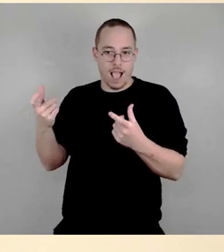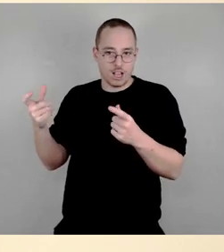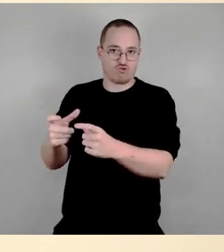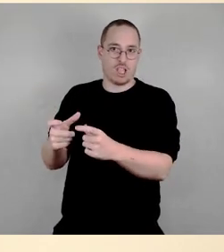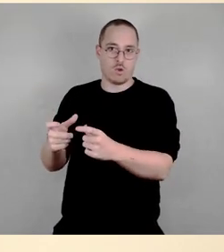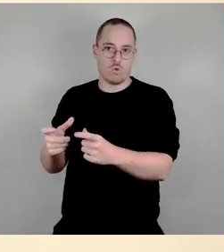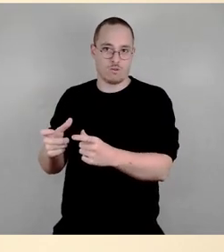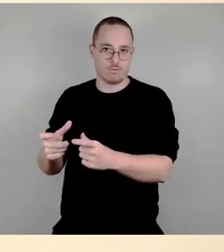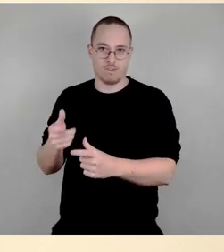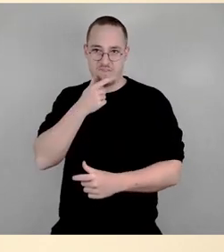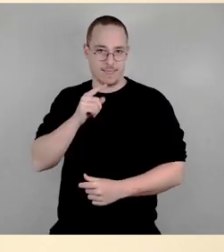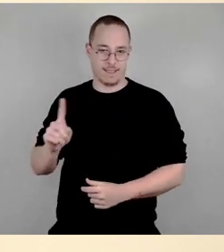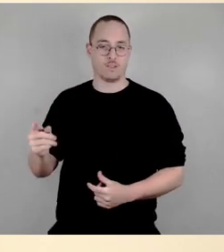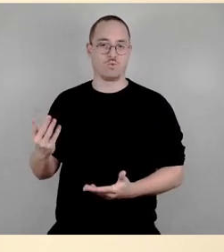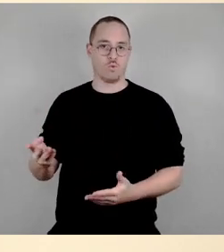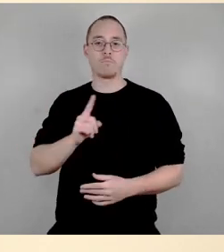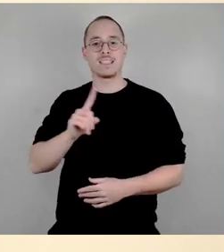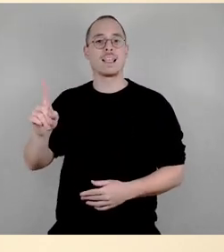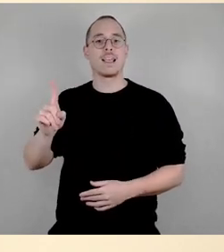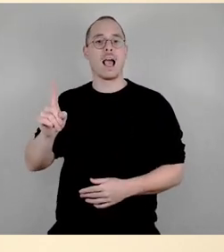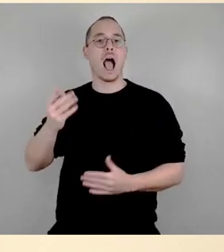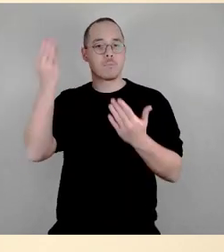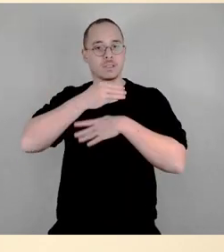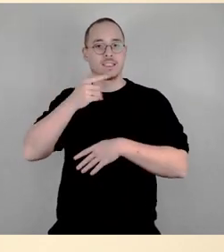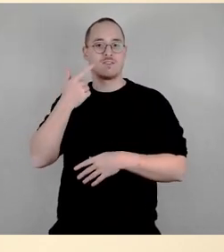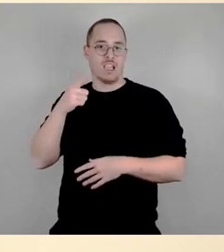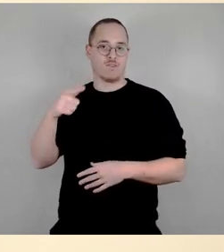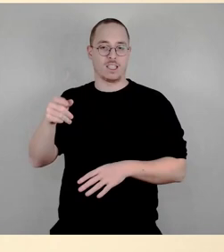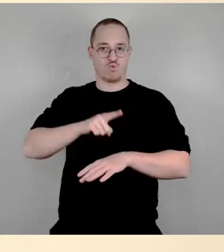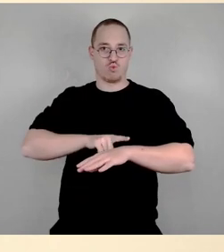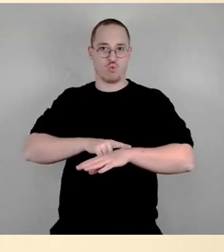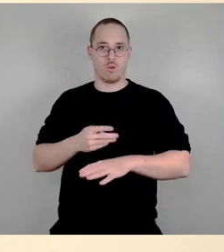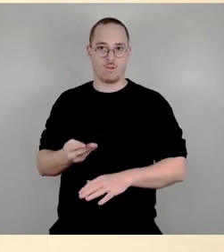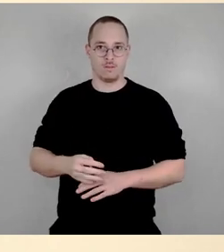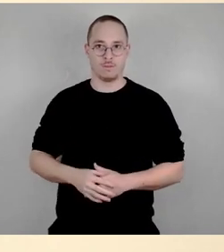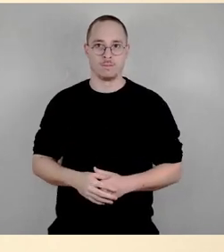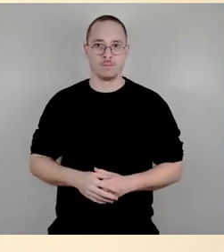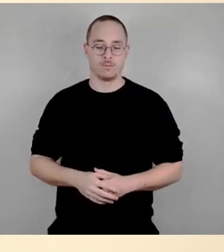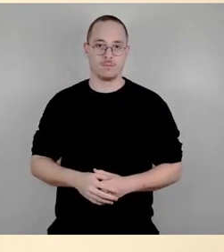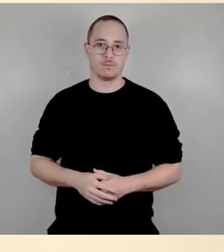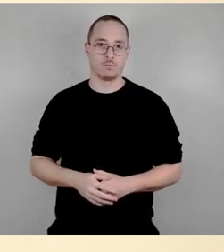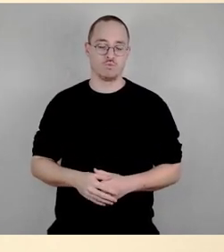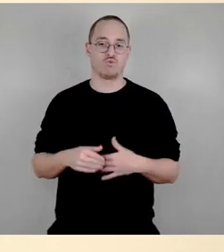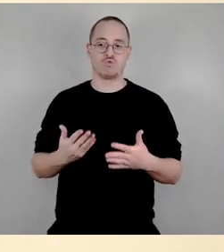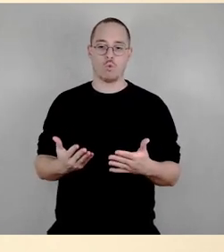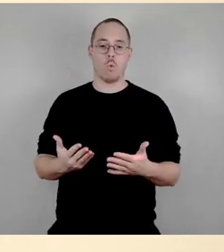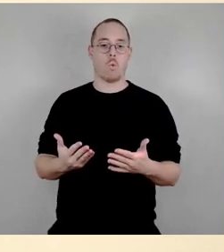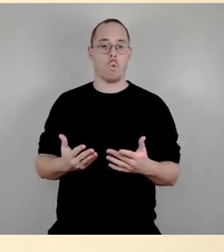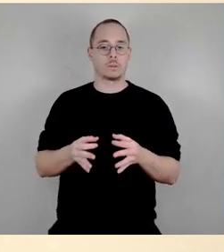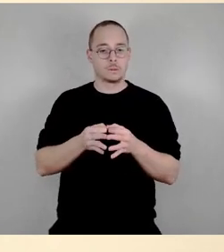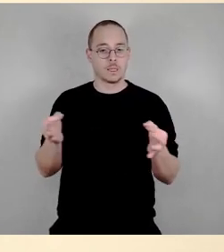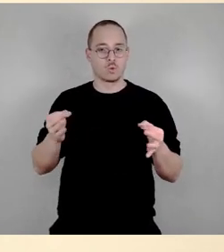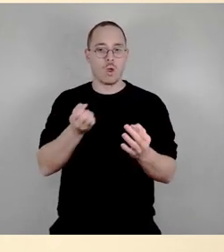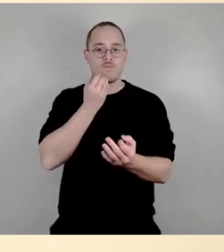Straßenkunst bis 22 Uhr. Also ein sehr differenzierter, austarierter Satzungsentwurf,